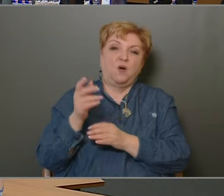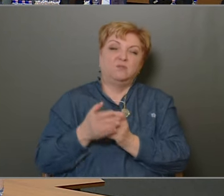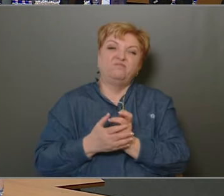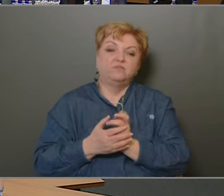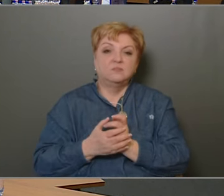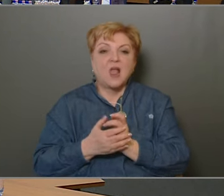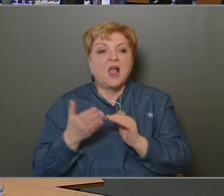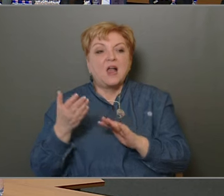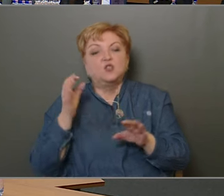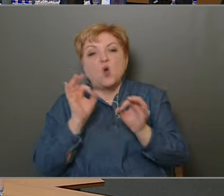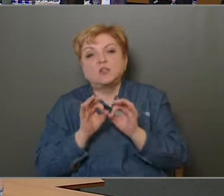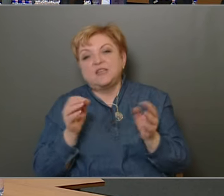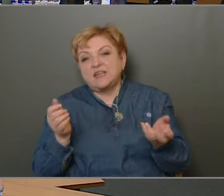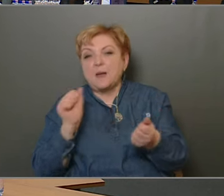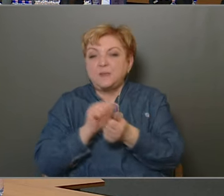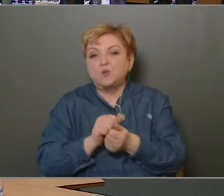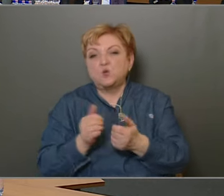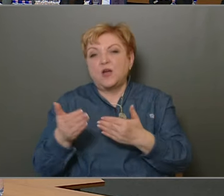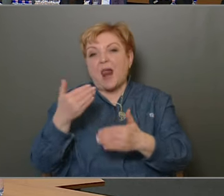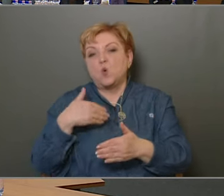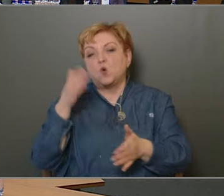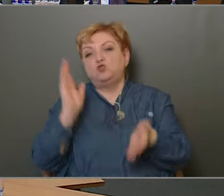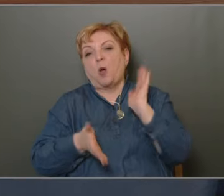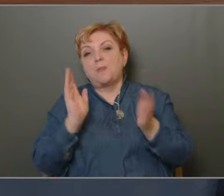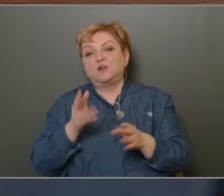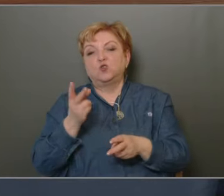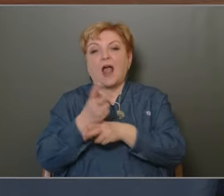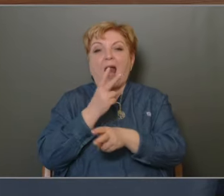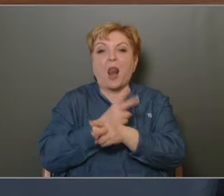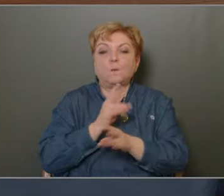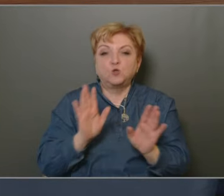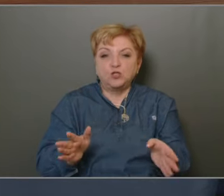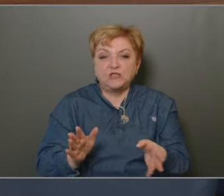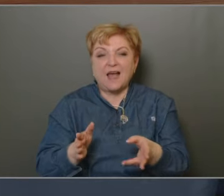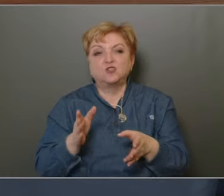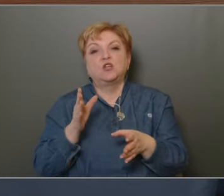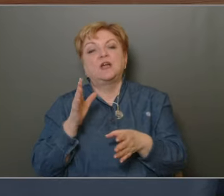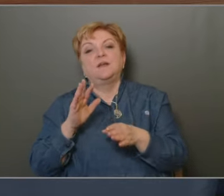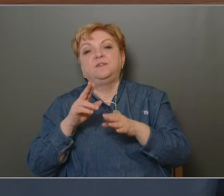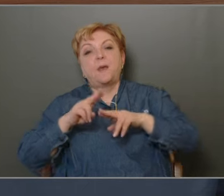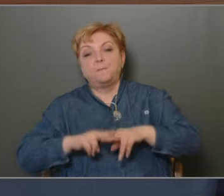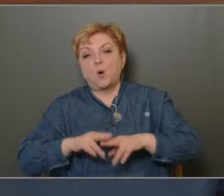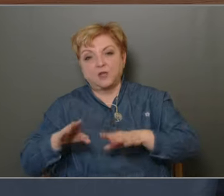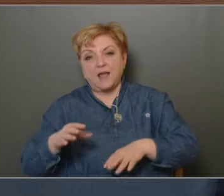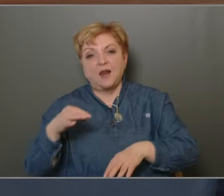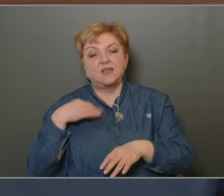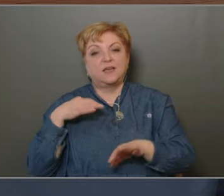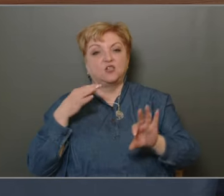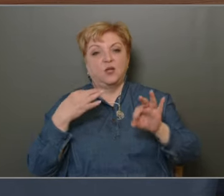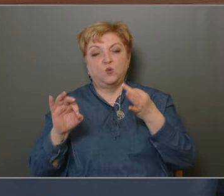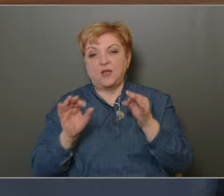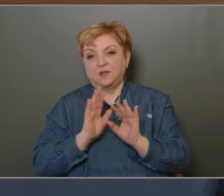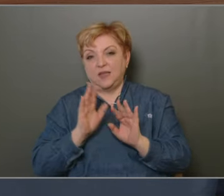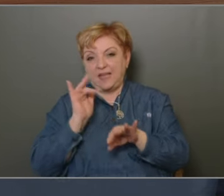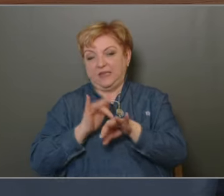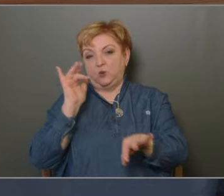történtek bizonyos olyan előcsapások, hogy az államosítás az nem fog elmaradni az egészségügyet érintően se.